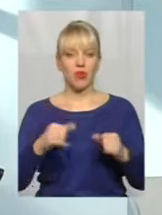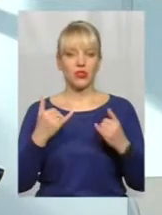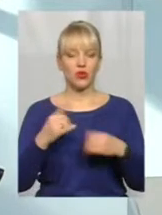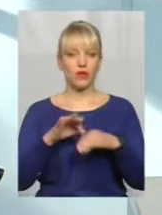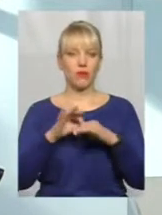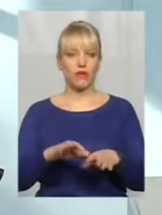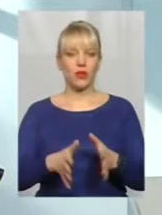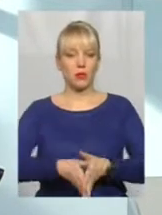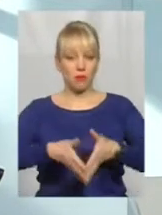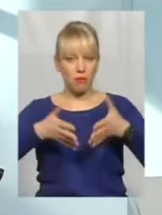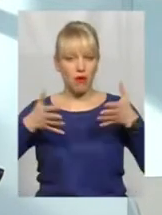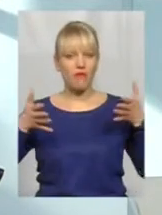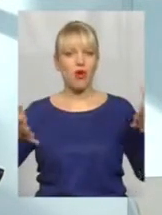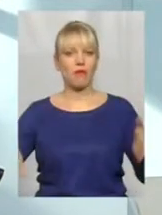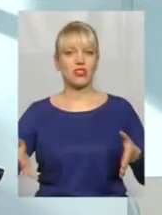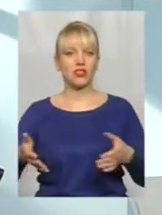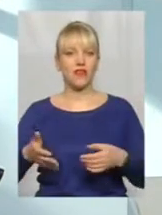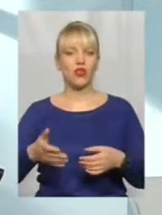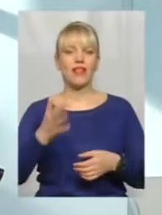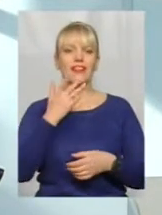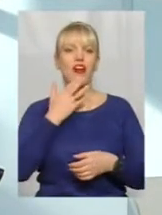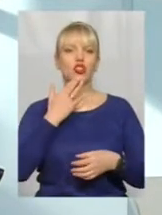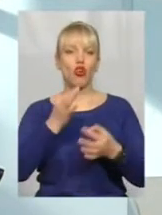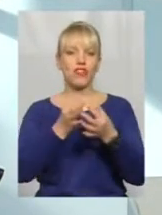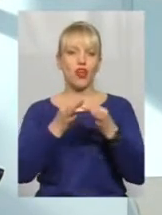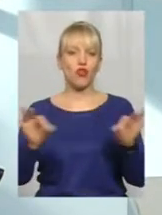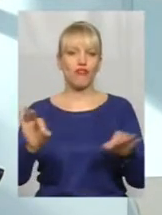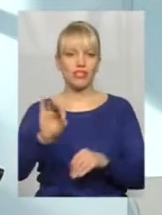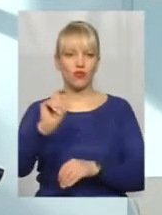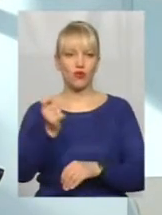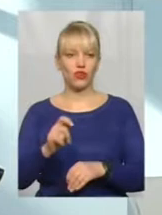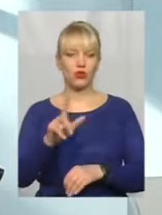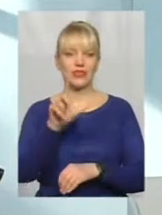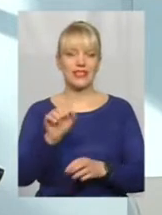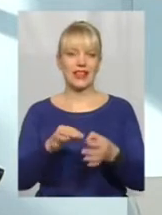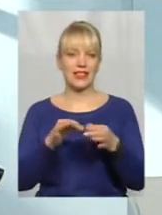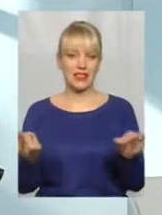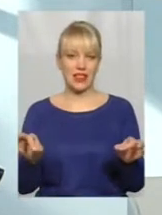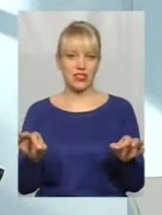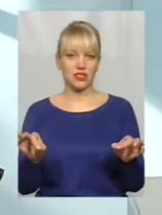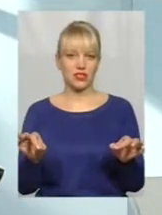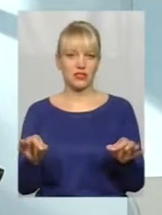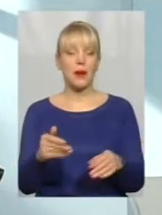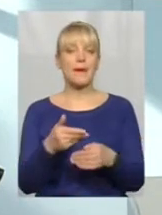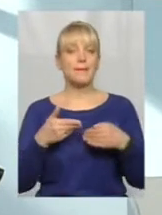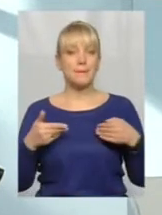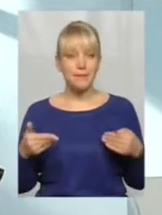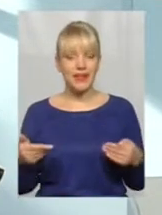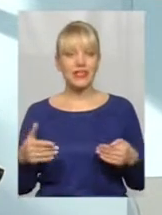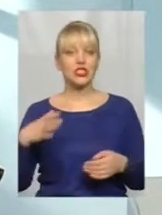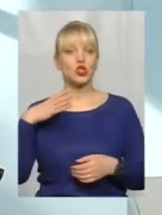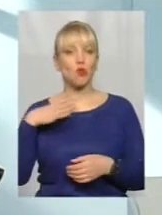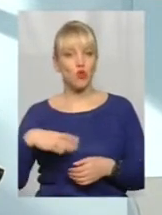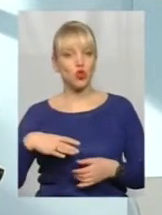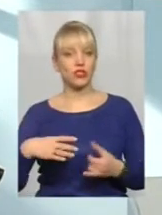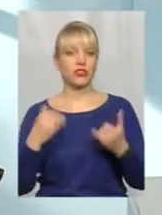повномасштабну національну визвольну війну за незалежність. Ми змушені